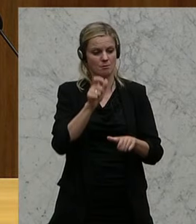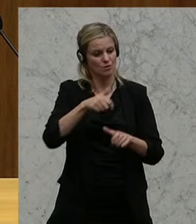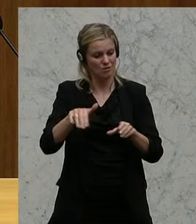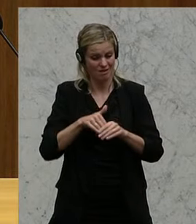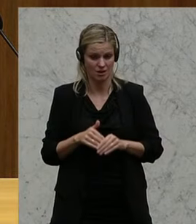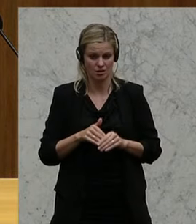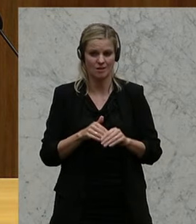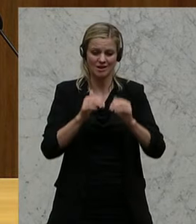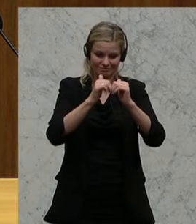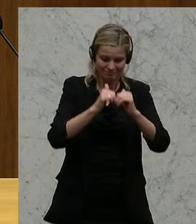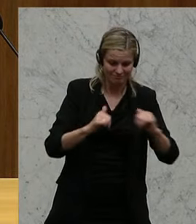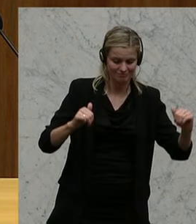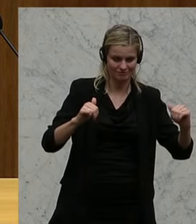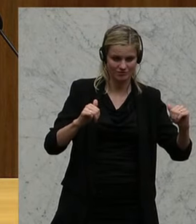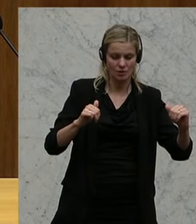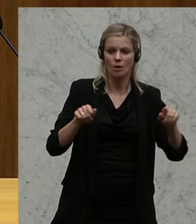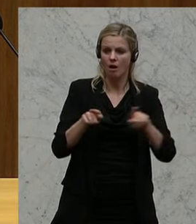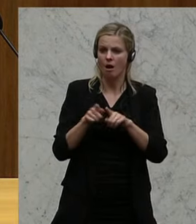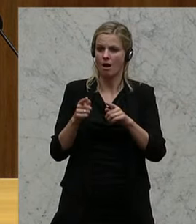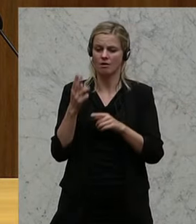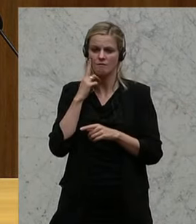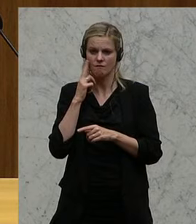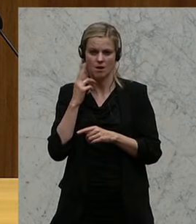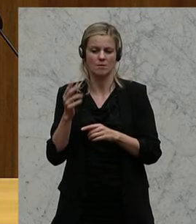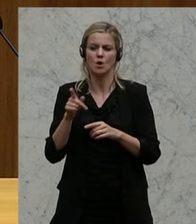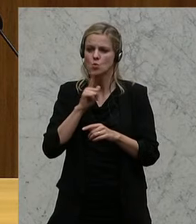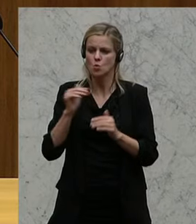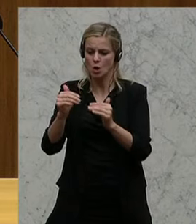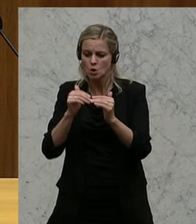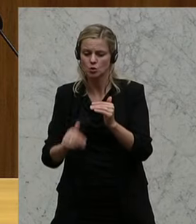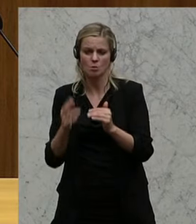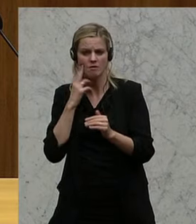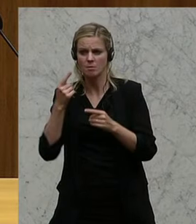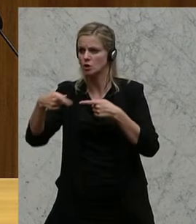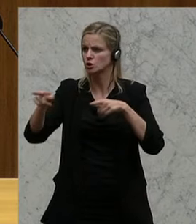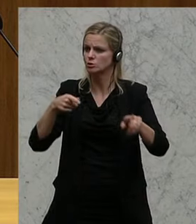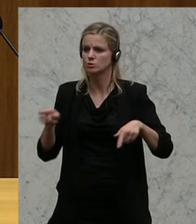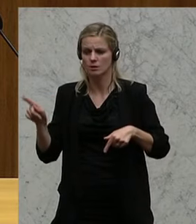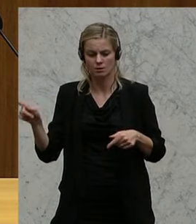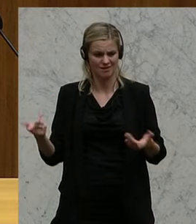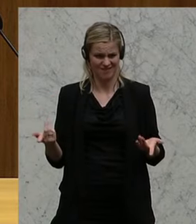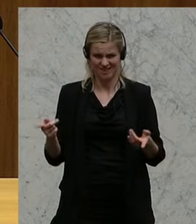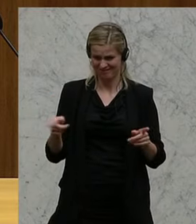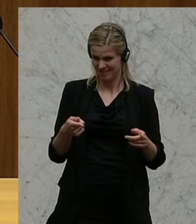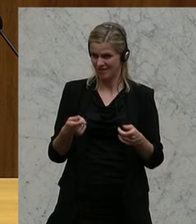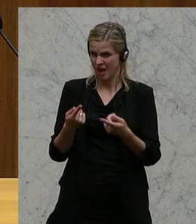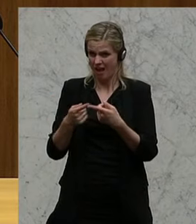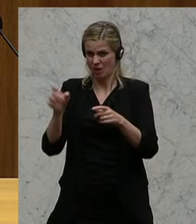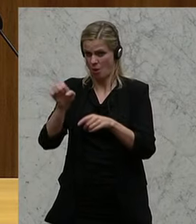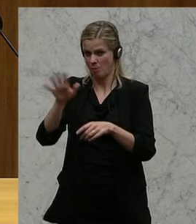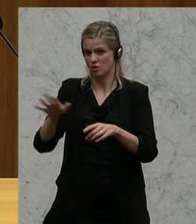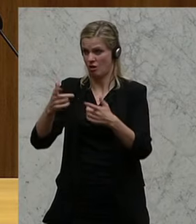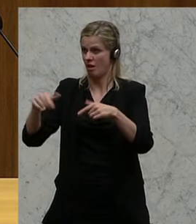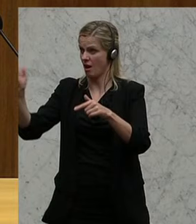von jenen trennt, die hier permanent nur mit Subfirmen, mit entsendeten Arbeitnehmern aus den anderen europäischen Ländern arbeiten.